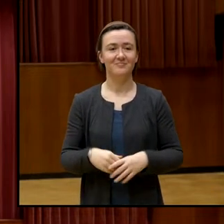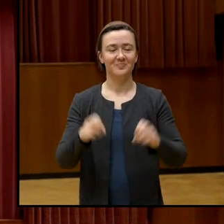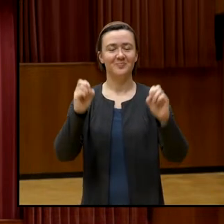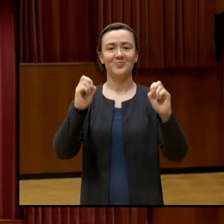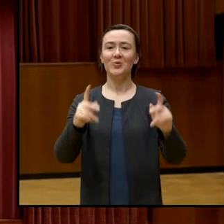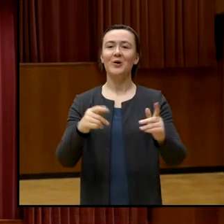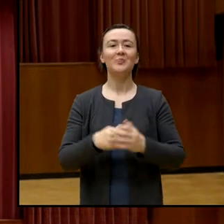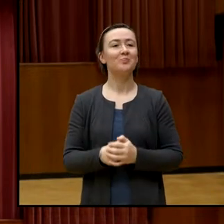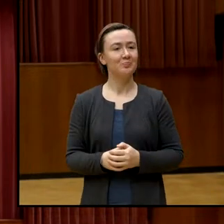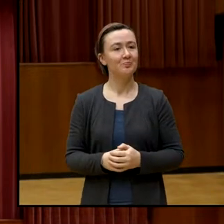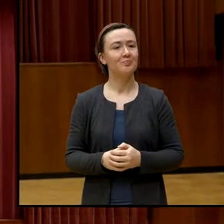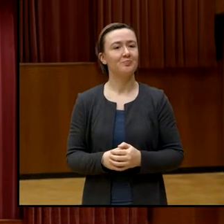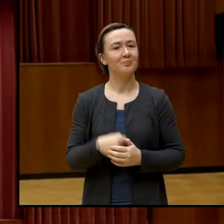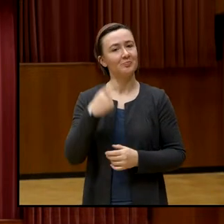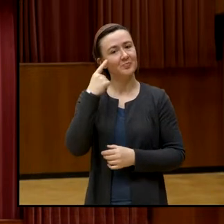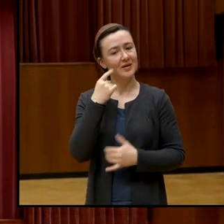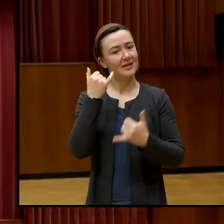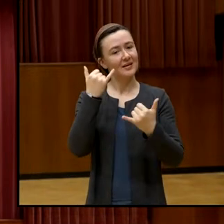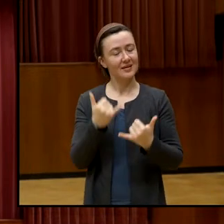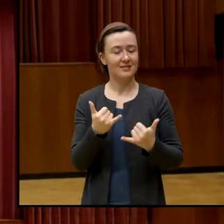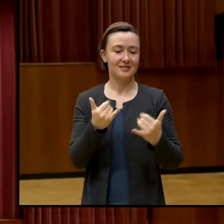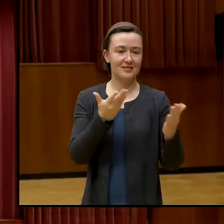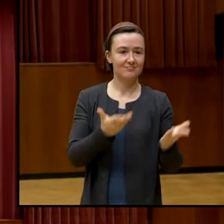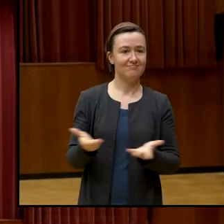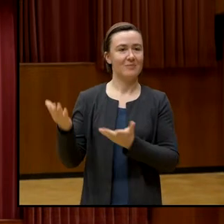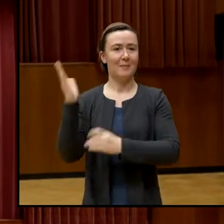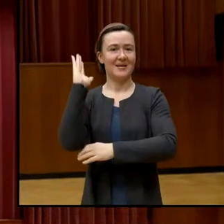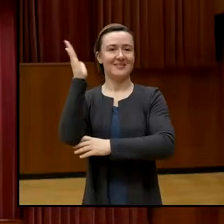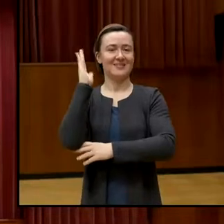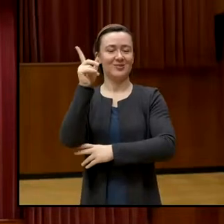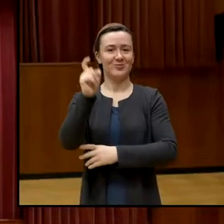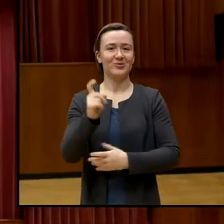Okay, ich denke, wir können jetzt schon zur Präsentation kommen.